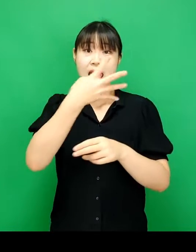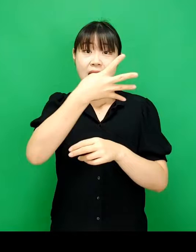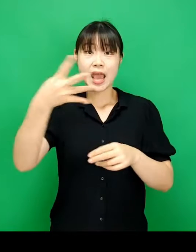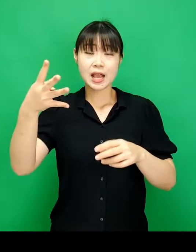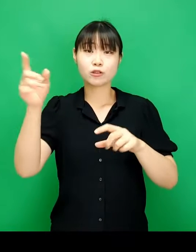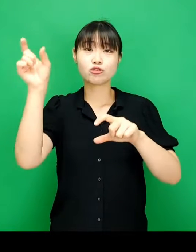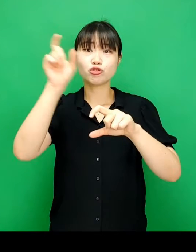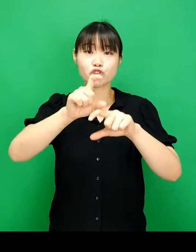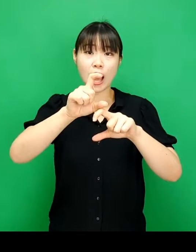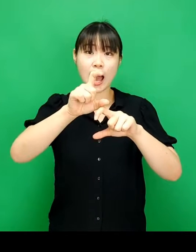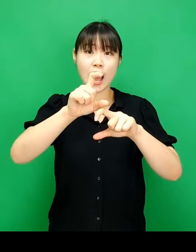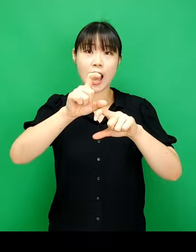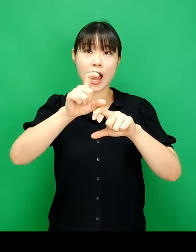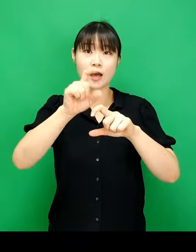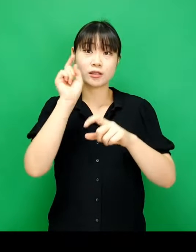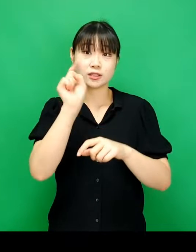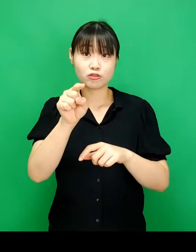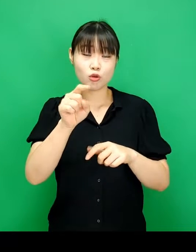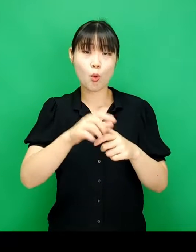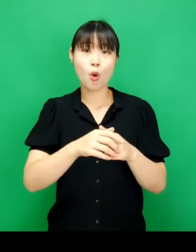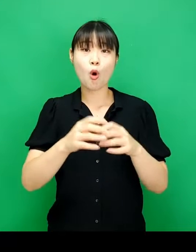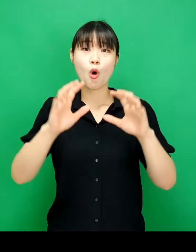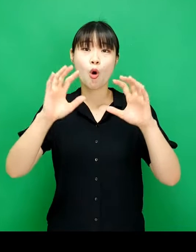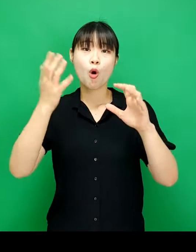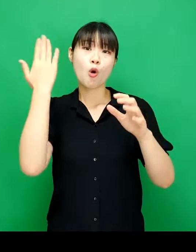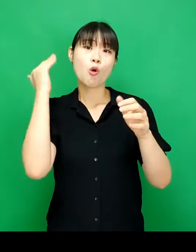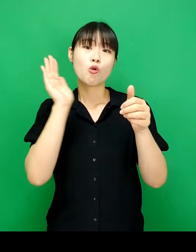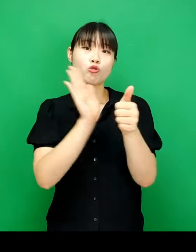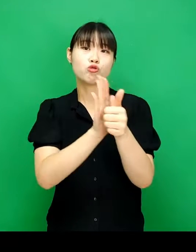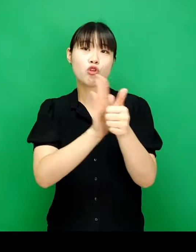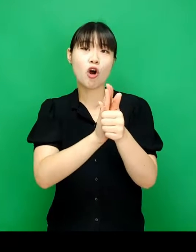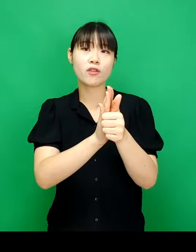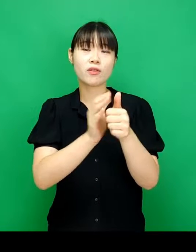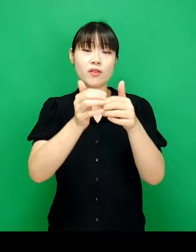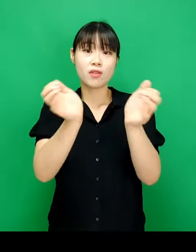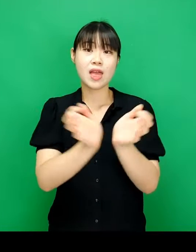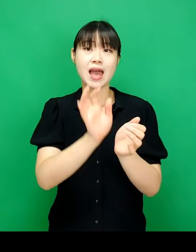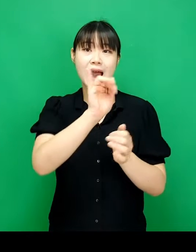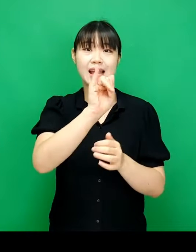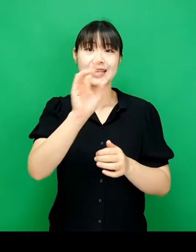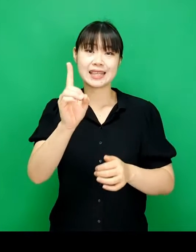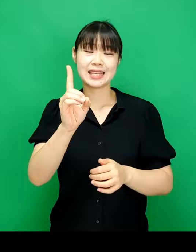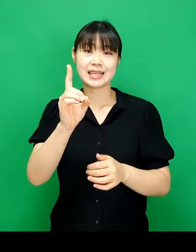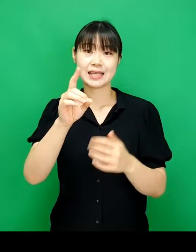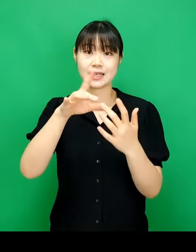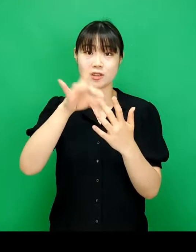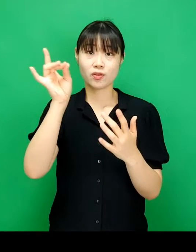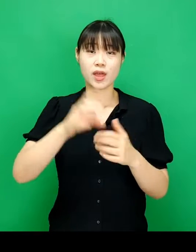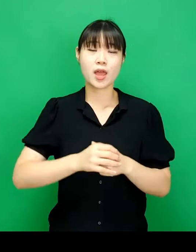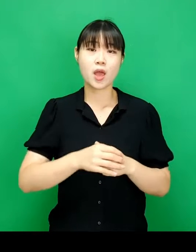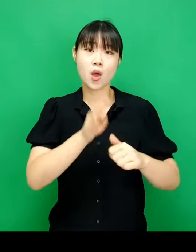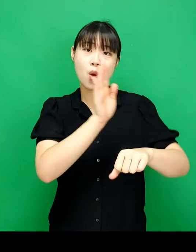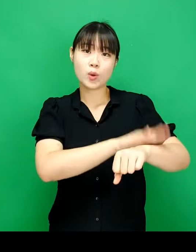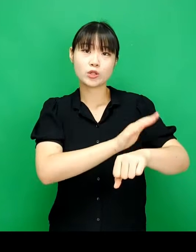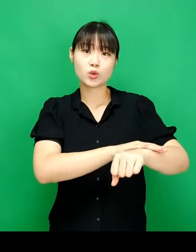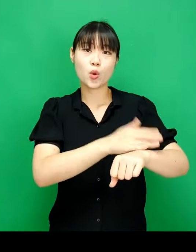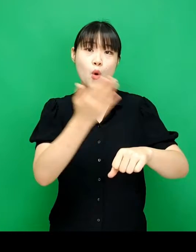편집기에서 행 영역의 추가 버튼을 클릭한 후 후원의 아이디 항목을 선택합니다